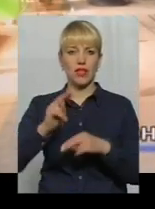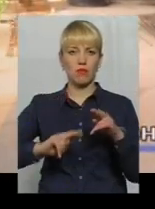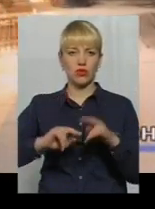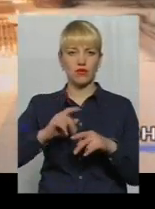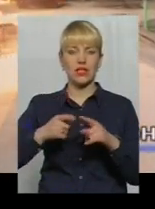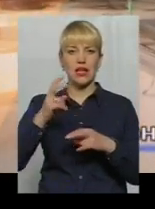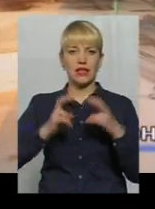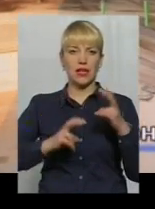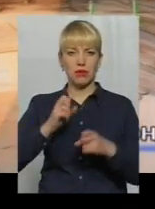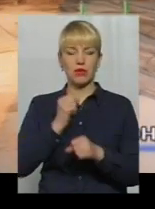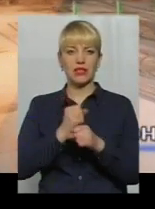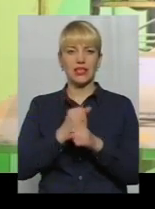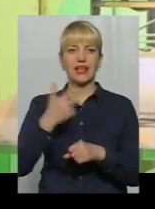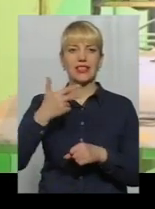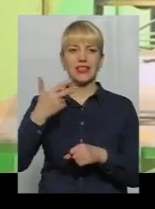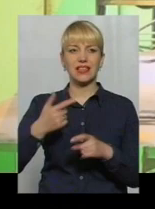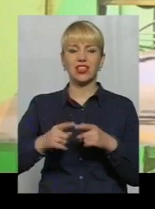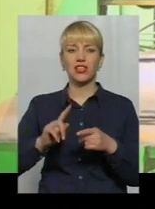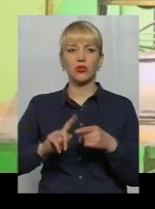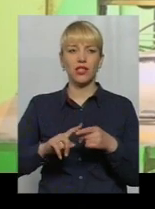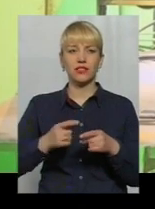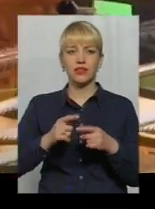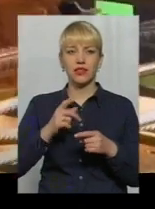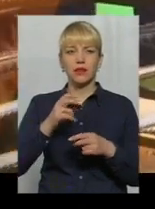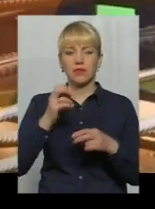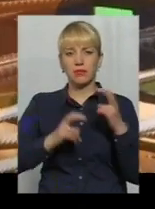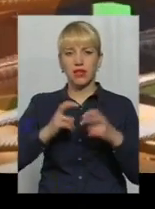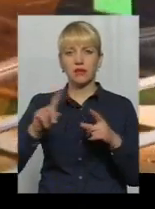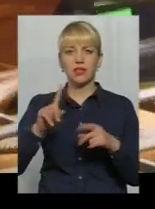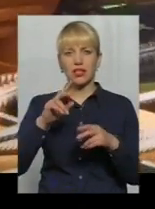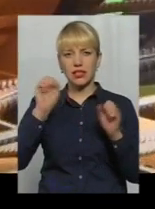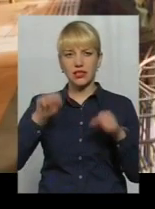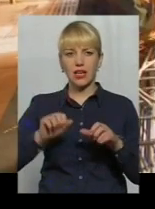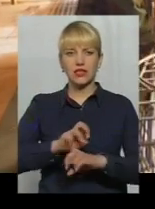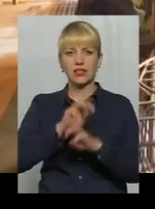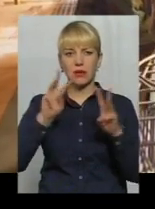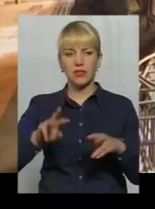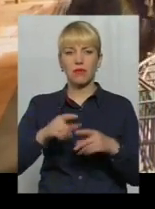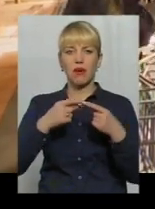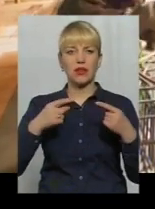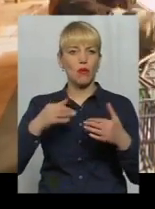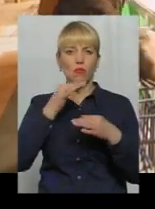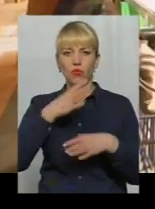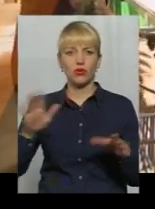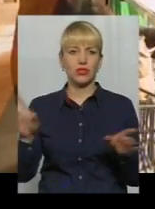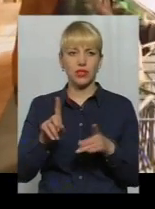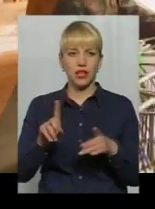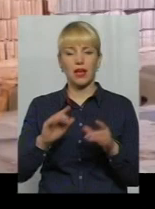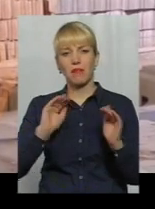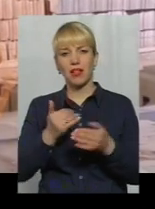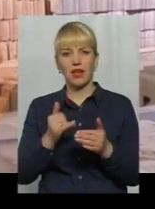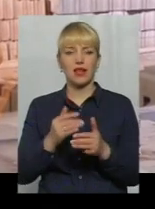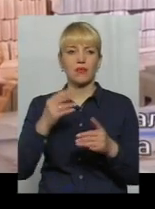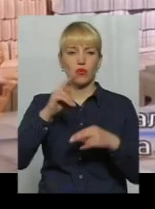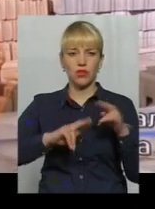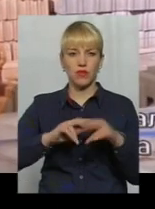На підприємстві діють три цехи будівельних матеріалів, які здатні забезпечити матеріалами будь-яке сучасне, мале і велике будівництво.